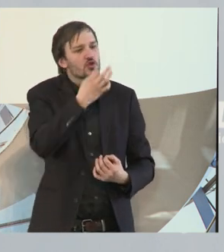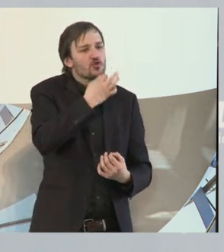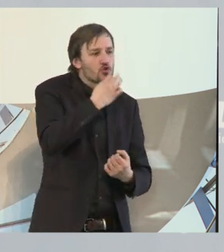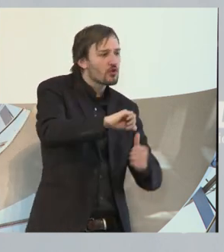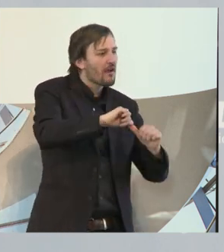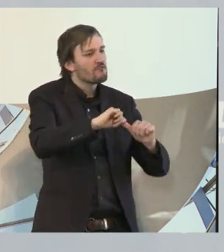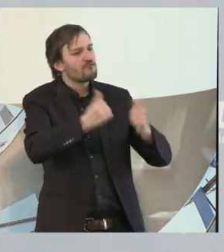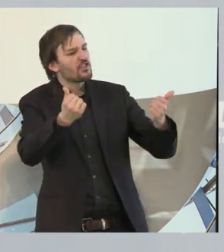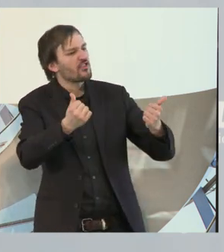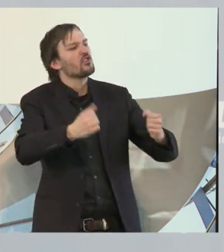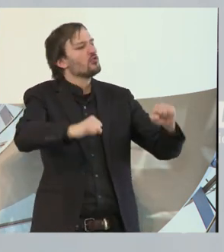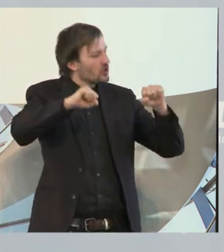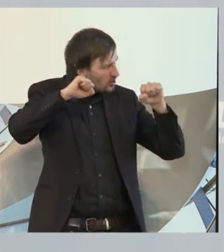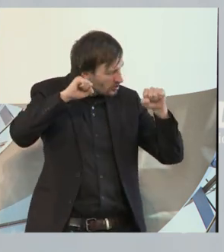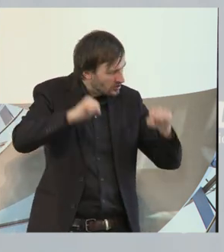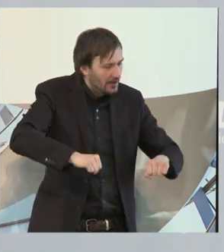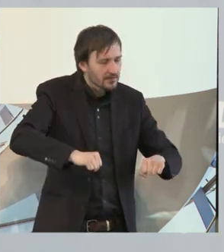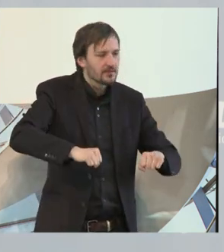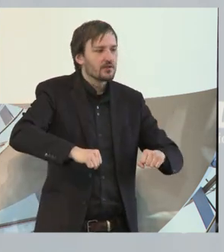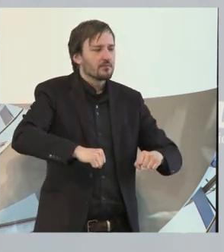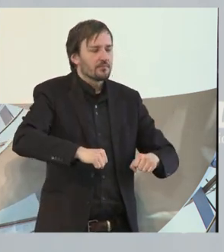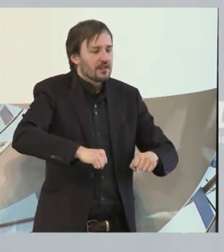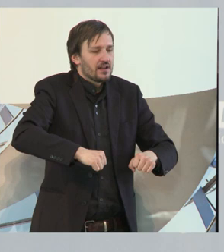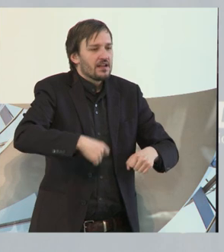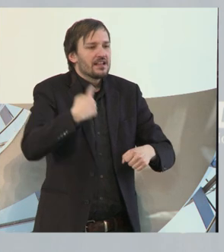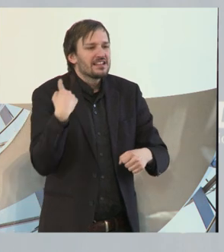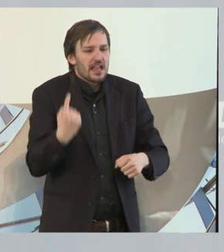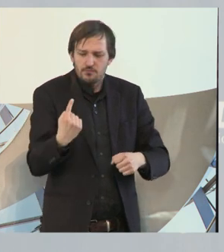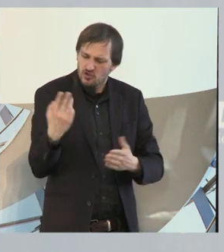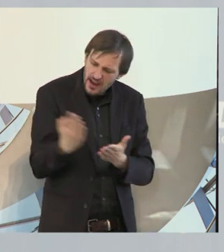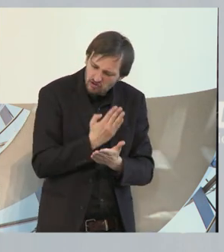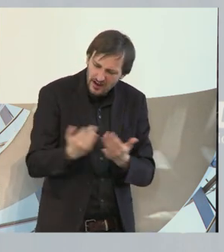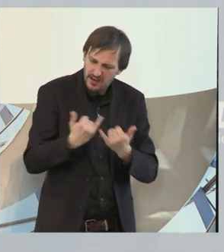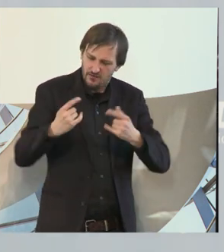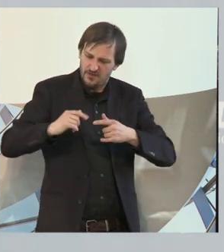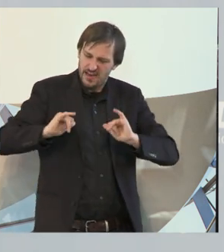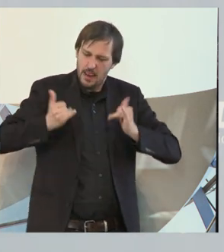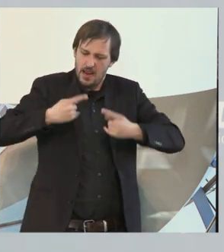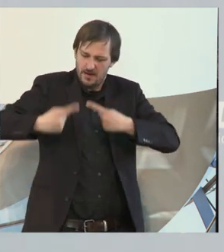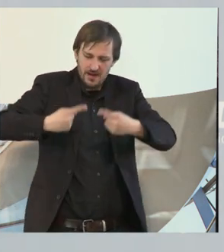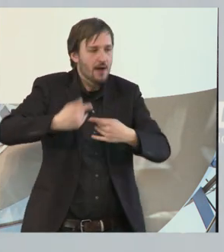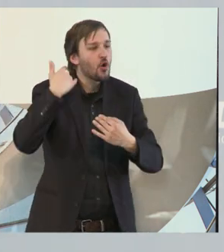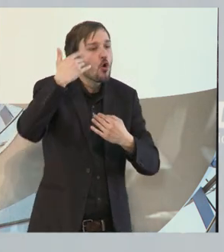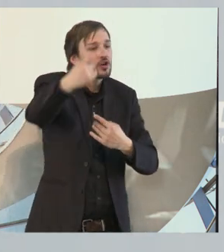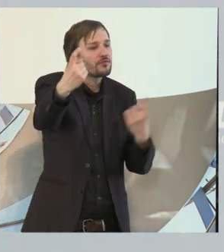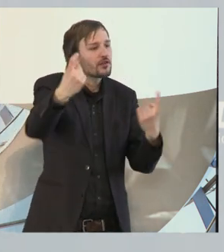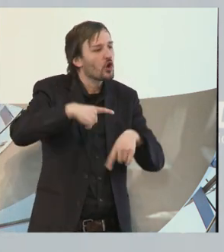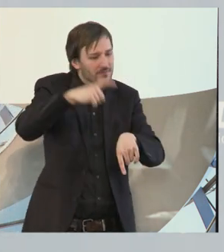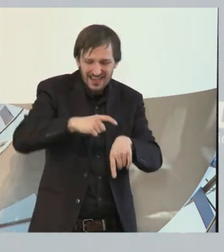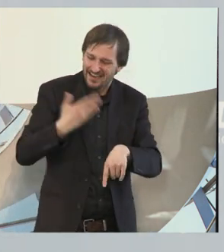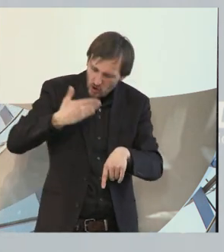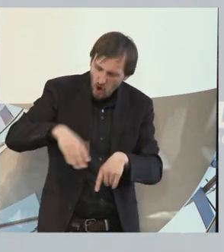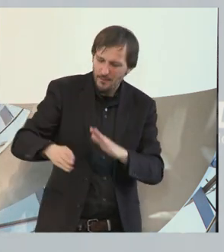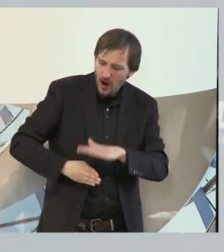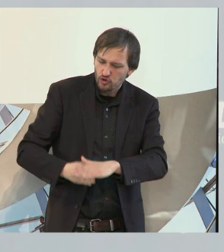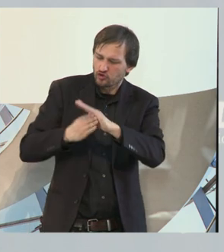und fit ist, ein sehr selbstbestimmtes Leben führen. Aber es wird ein Zeitpunkt kommen, wo sie mehr Unterstützung und mehr Hilfe braucht. Und deshalb müssen